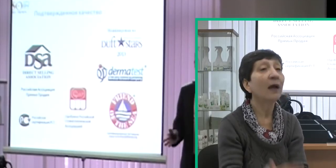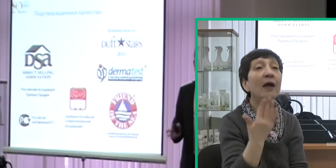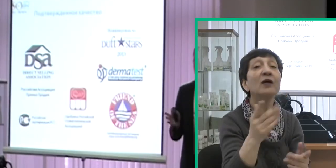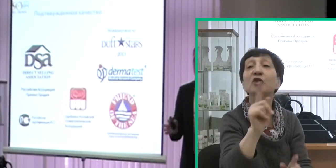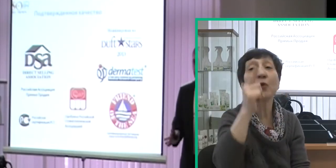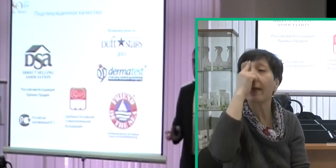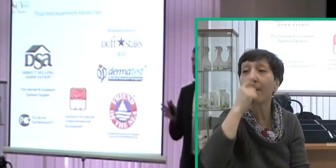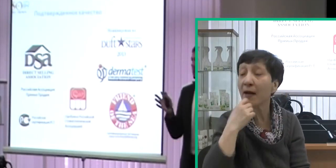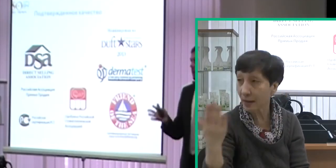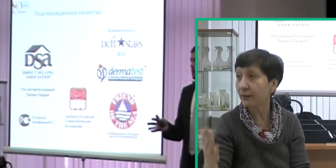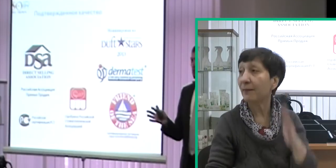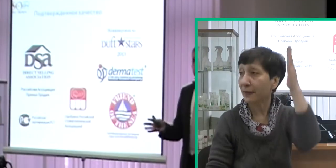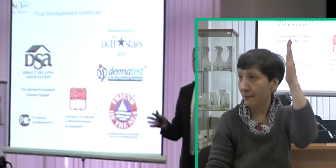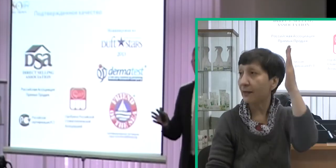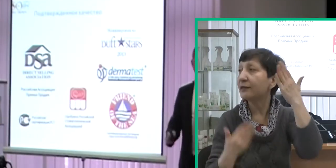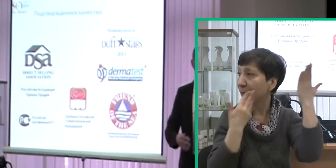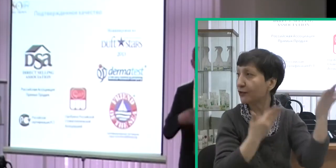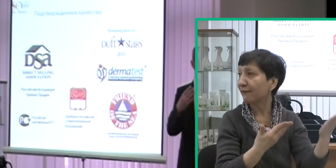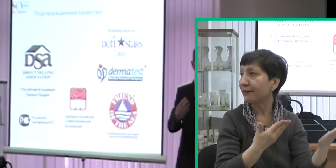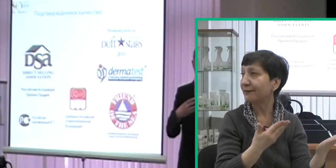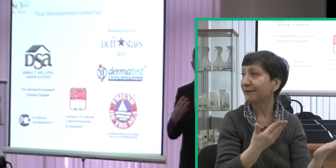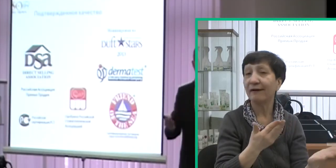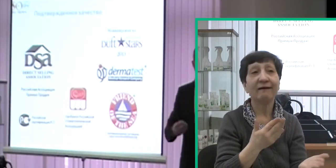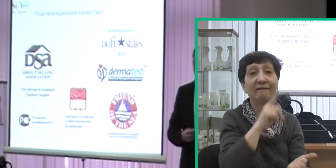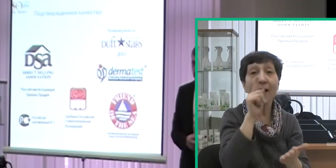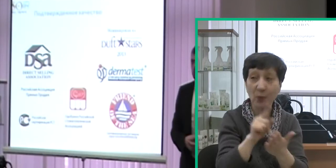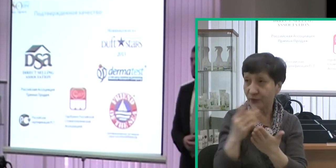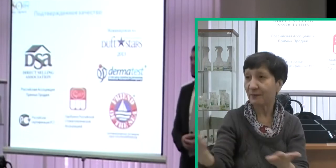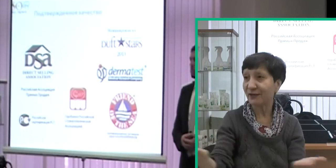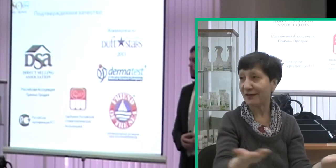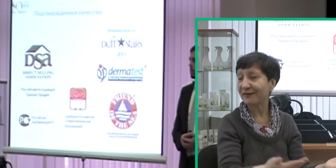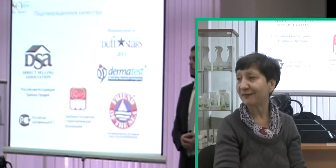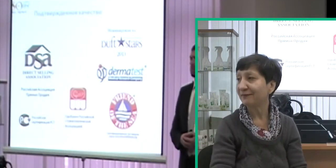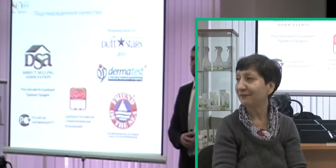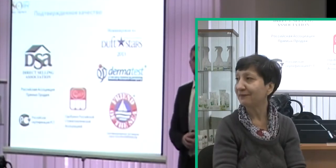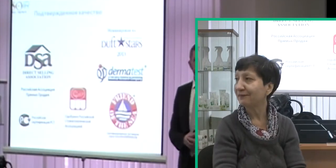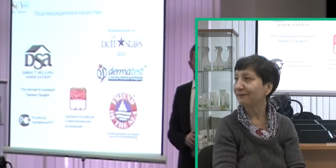Если что-то непонятно, поднимайте руку, спрашивайте, сегодня вопросы приветствуйте.